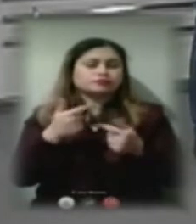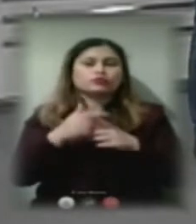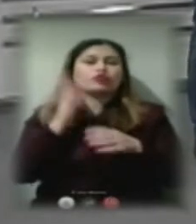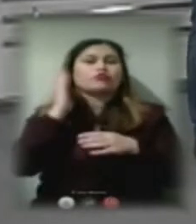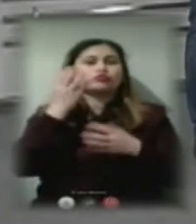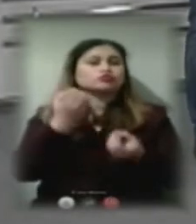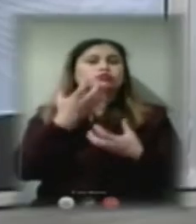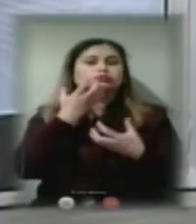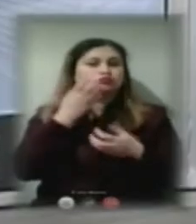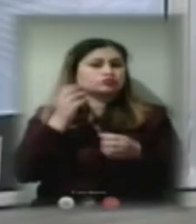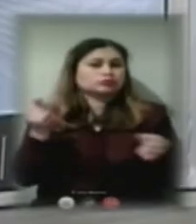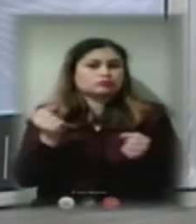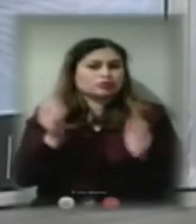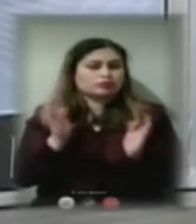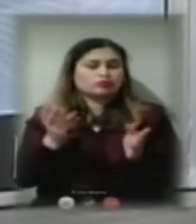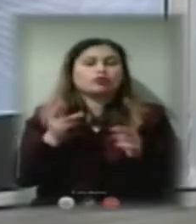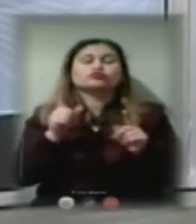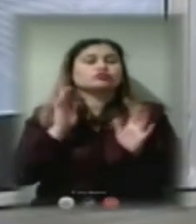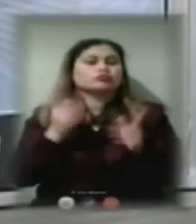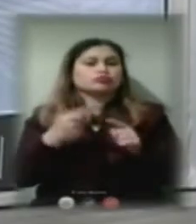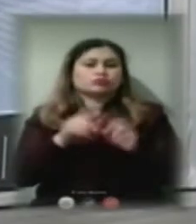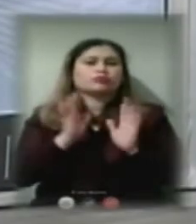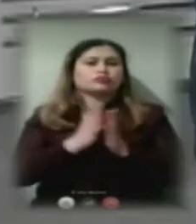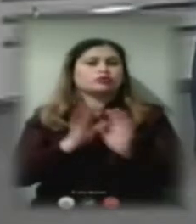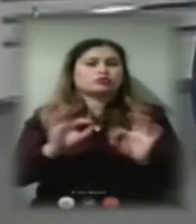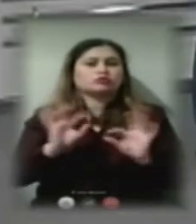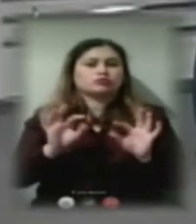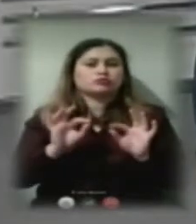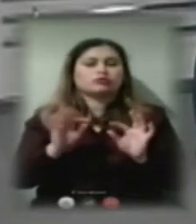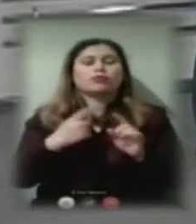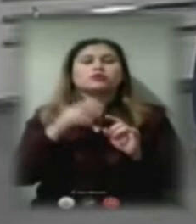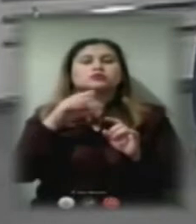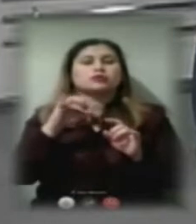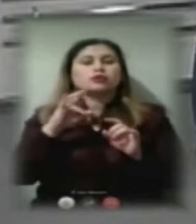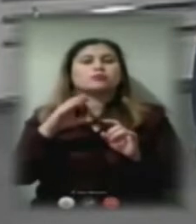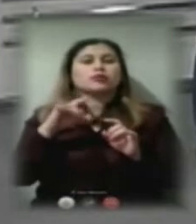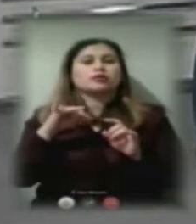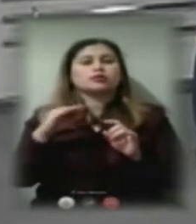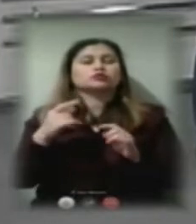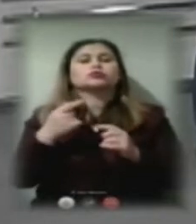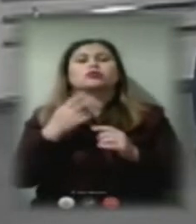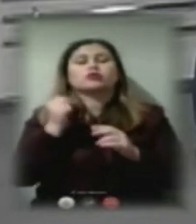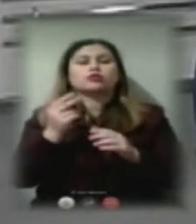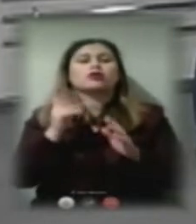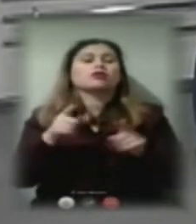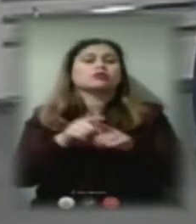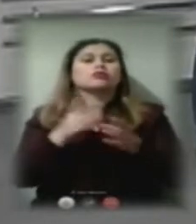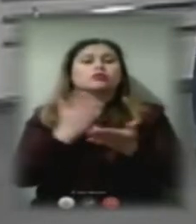такі моменти прокоментуйте ви, будь ласка. Стан мереж такий, як він є, тому